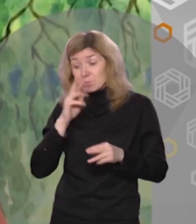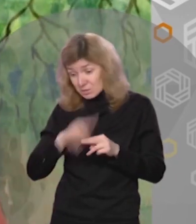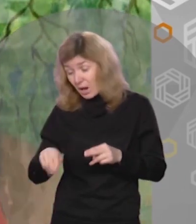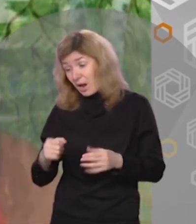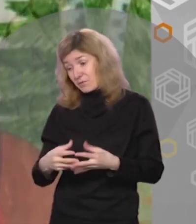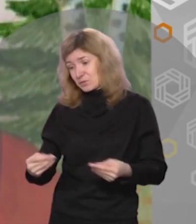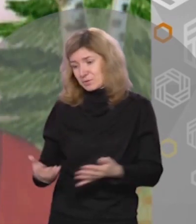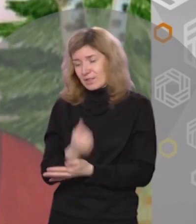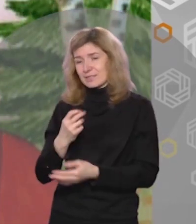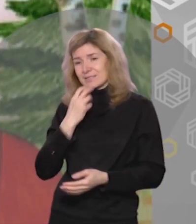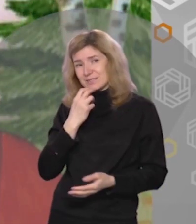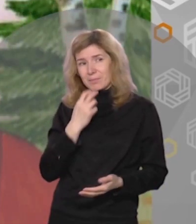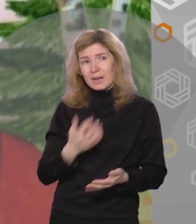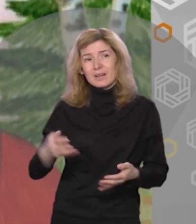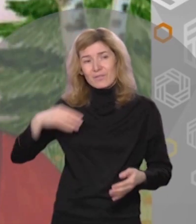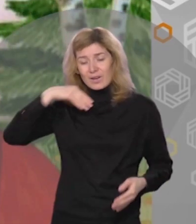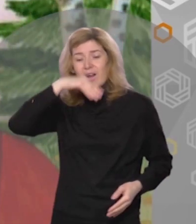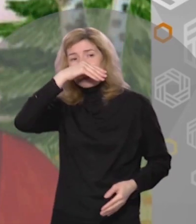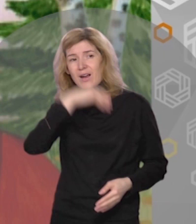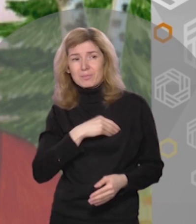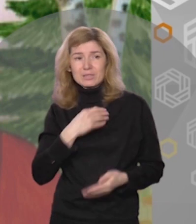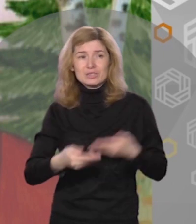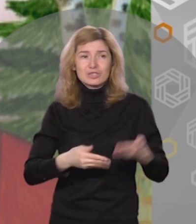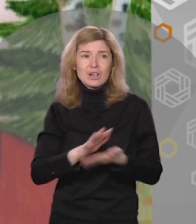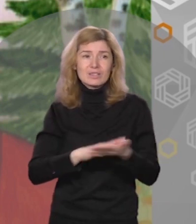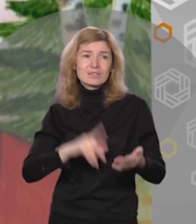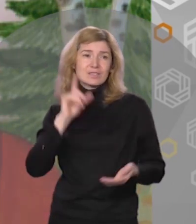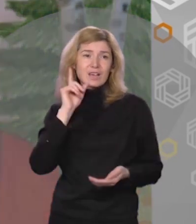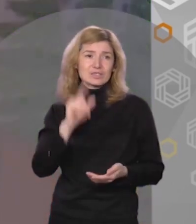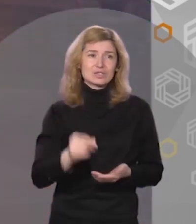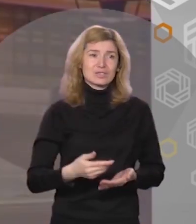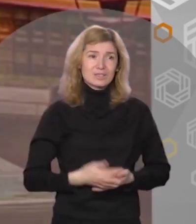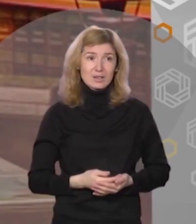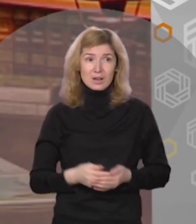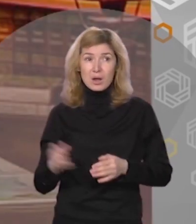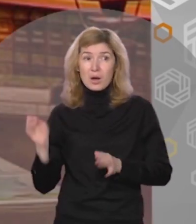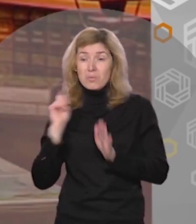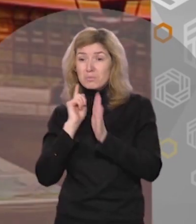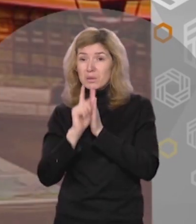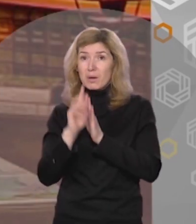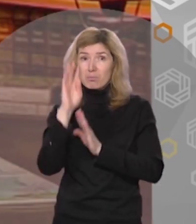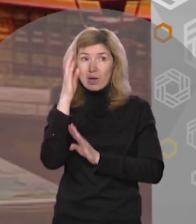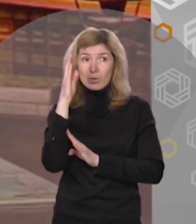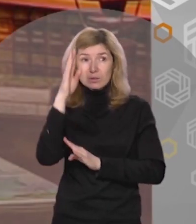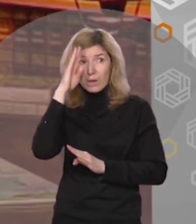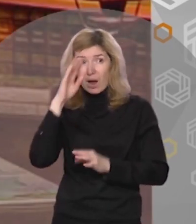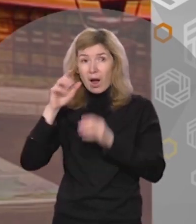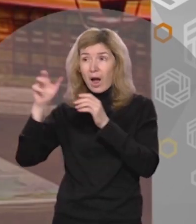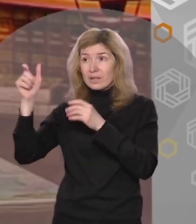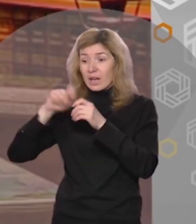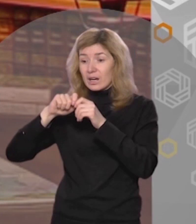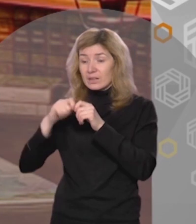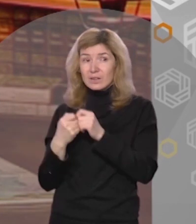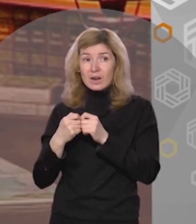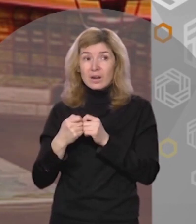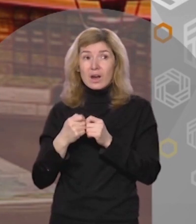!» Он, рассмеявшись, сунул расческу в карман и зашагал дальше. Проходя мимо березы, мальчик оторвал от